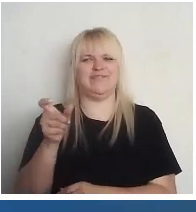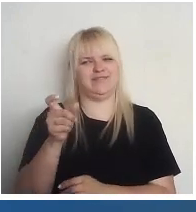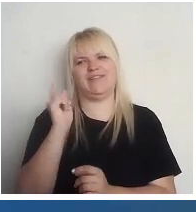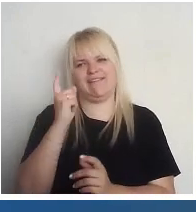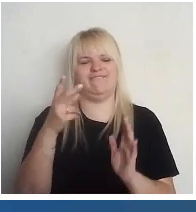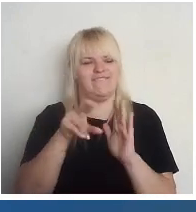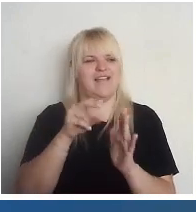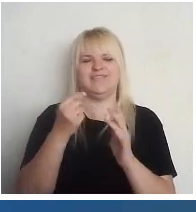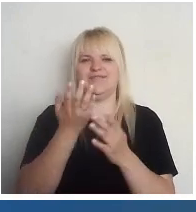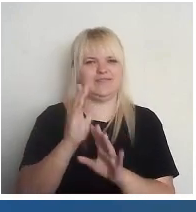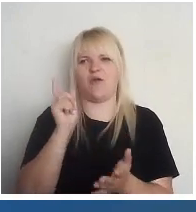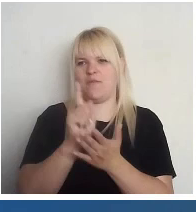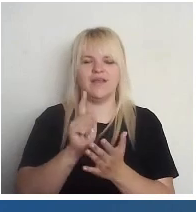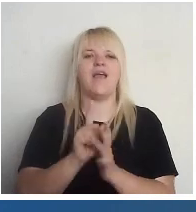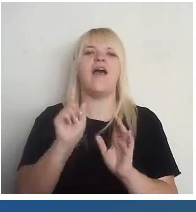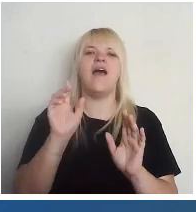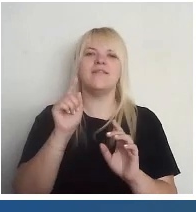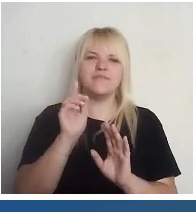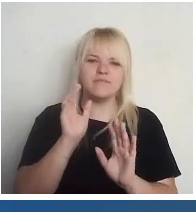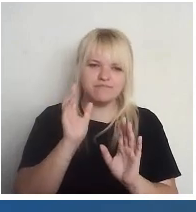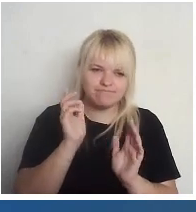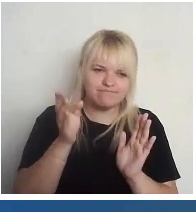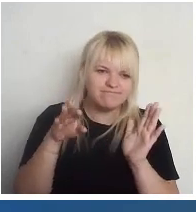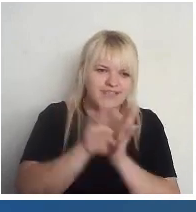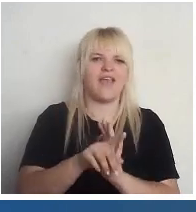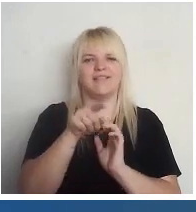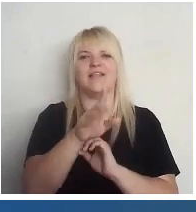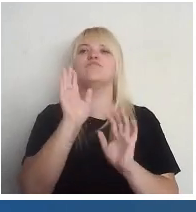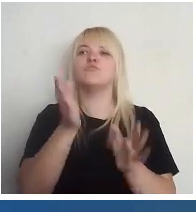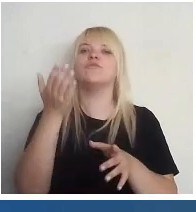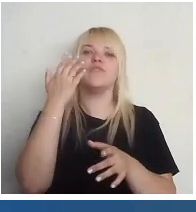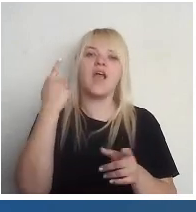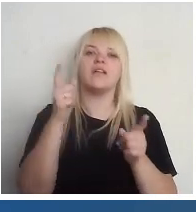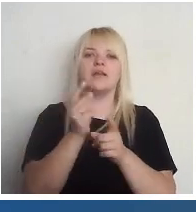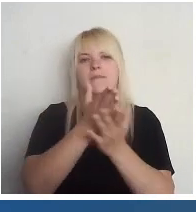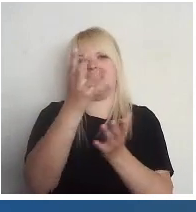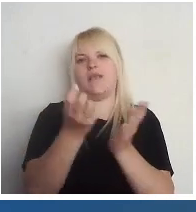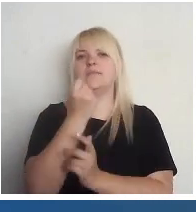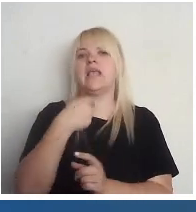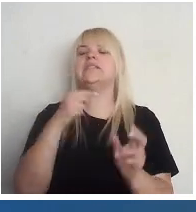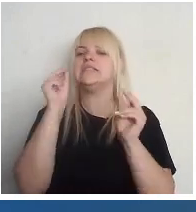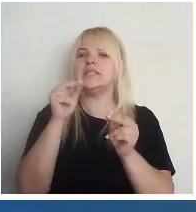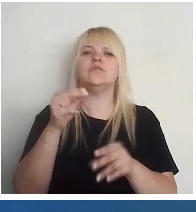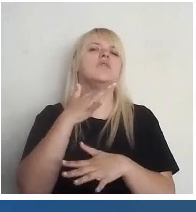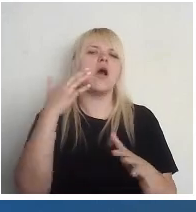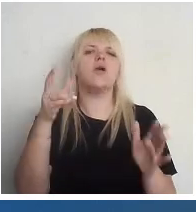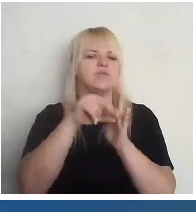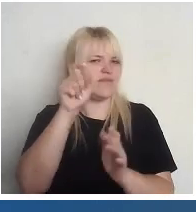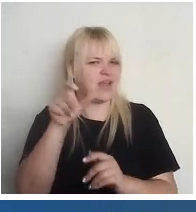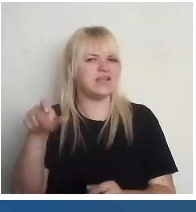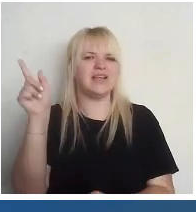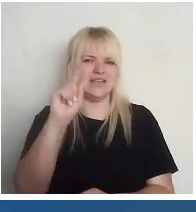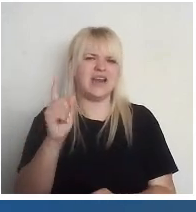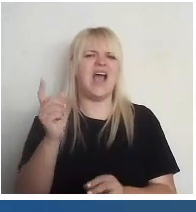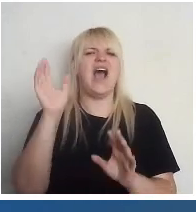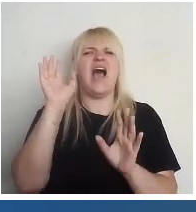būtu tik viegli pieejams, jo es ticu, ka ir tik daudzi vēlētāji, kuri... Ai, kaut